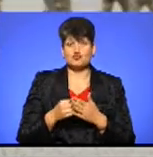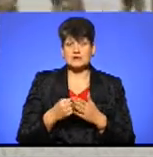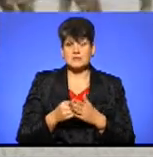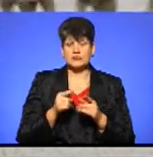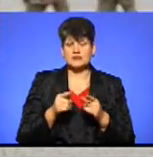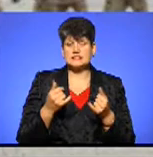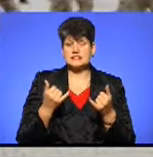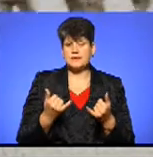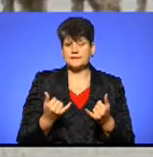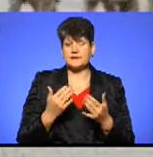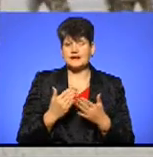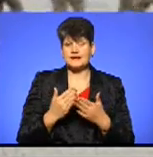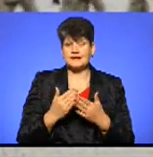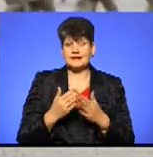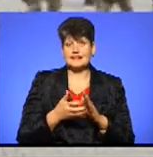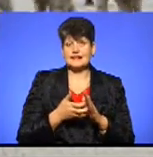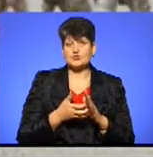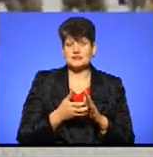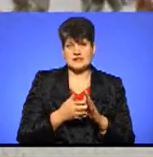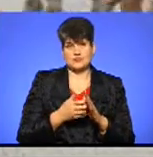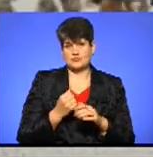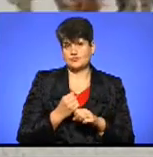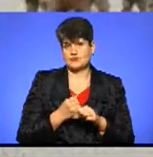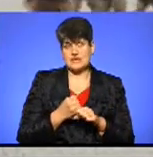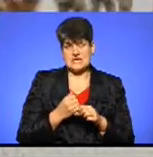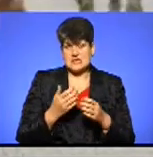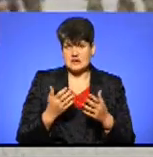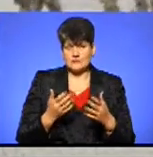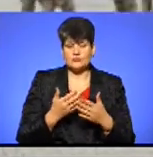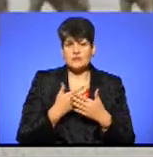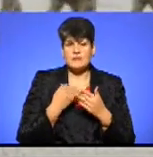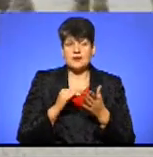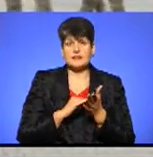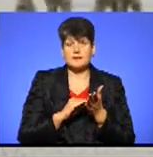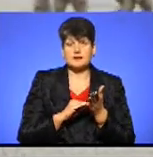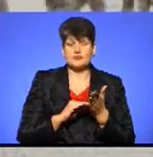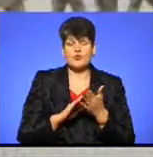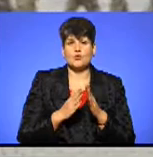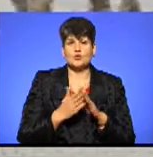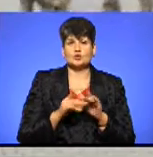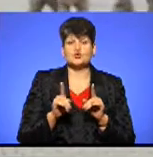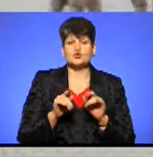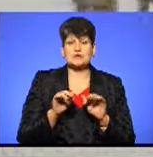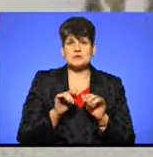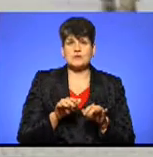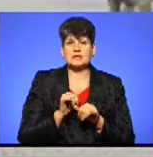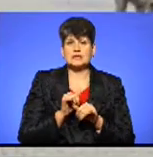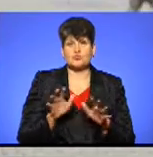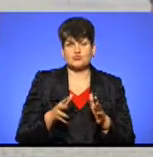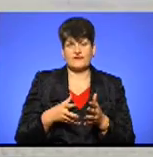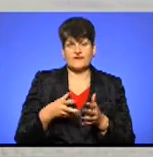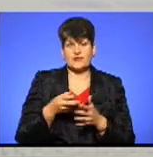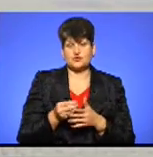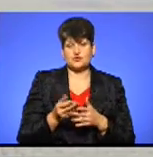зараз є недостатньо дієвими через те, що немає прописаного у положеннях, що заходи не можуть фінансуватися